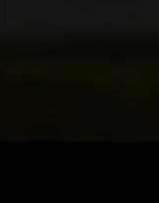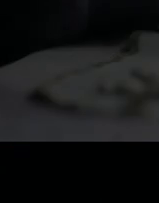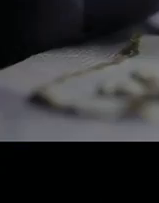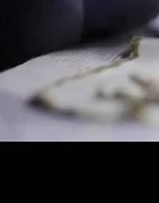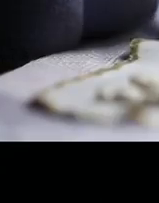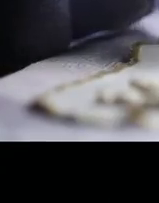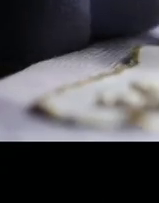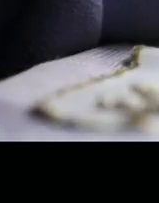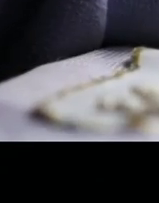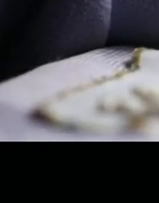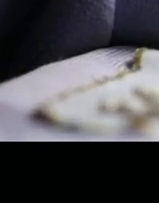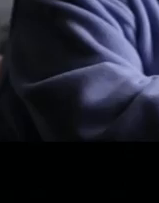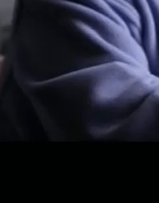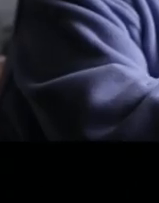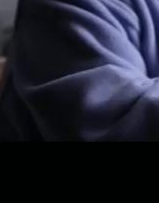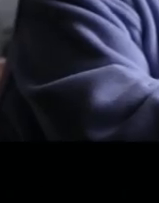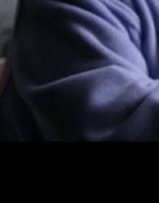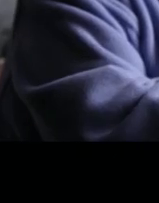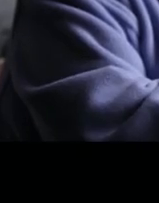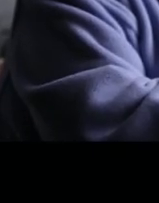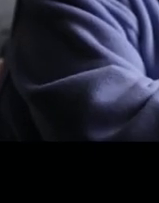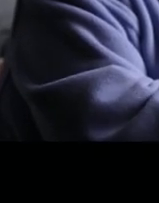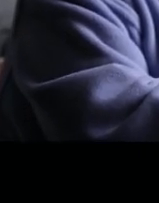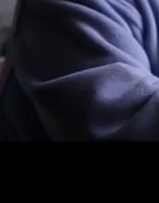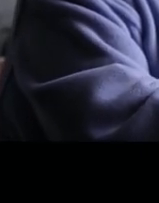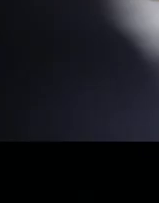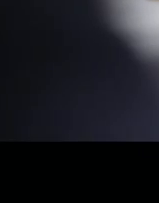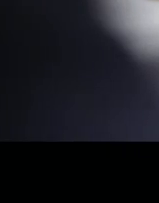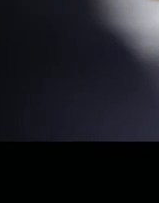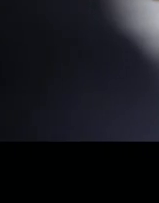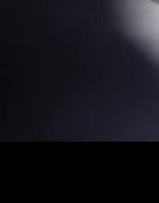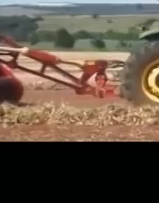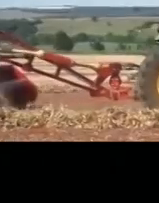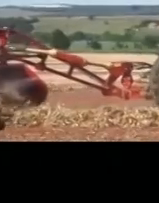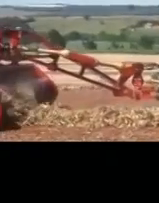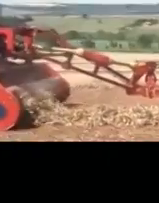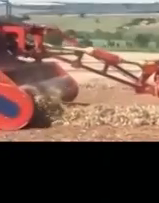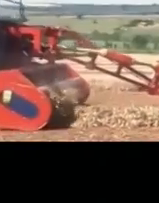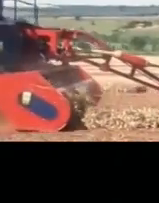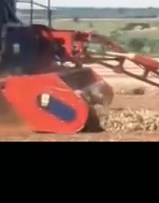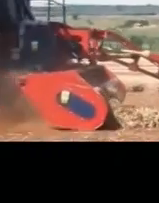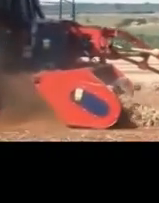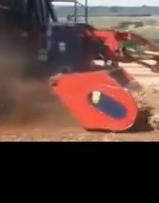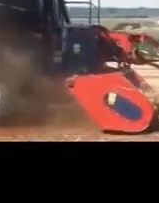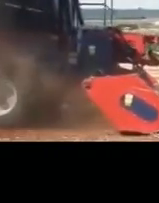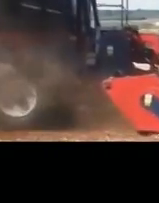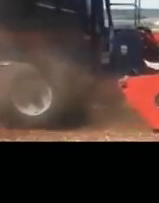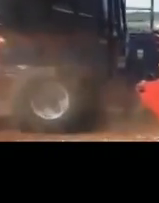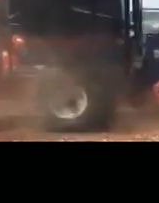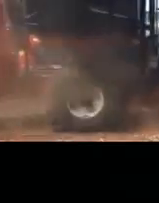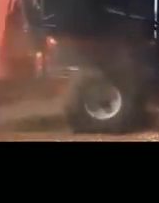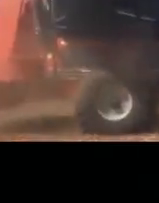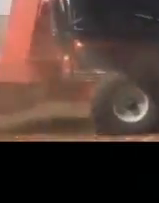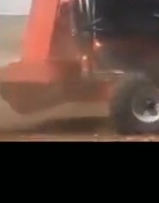Навесні квасоля, восени живі гроші. І це не виїжджаючи з села. Перший національний аграрний кооператив